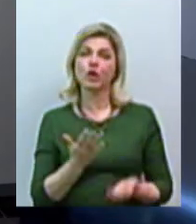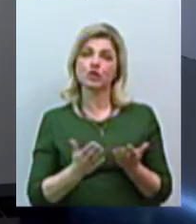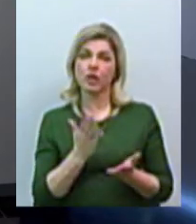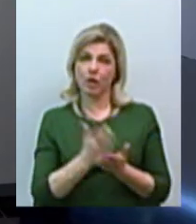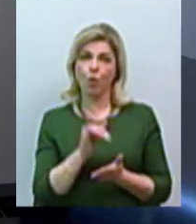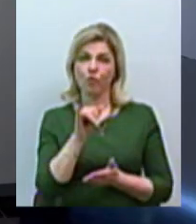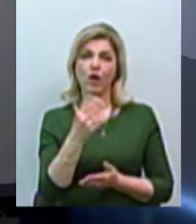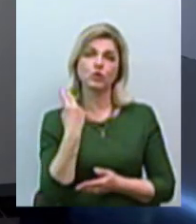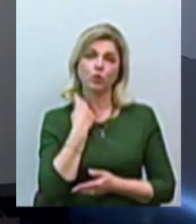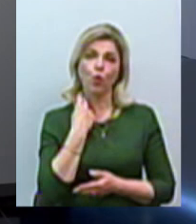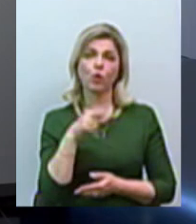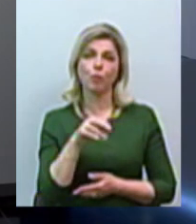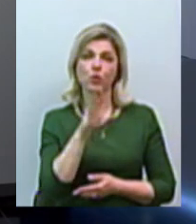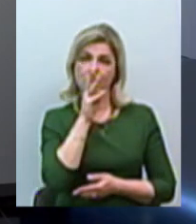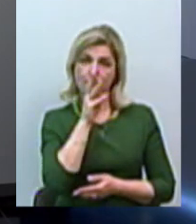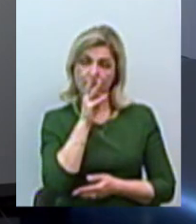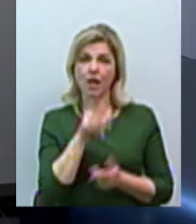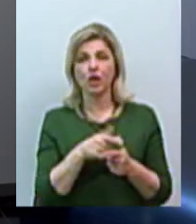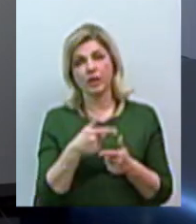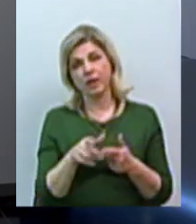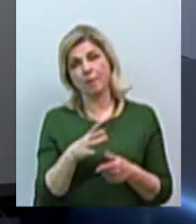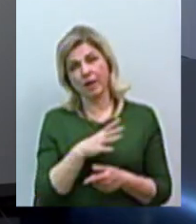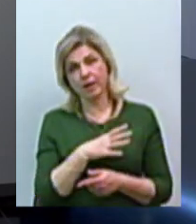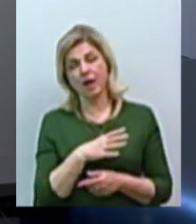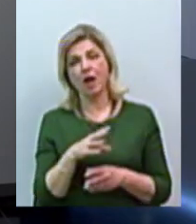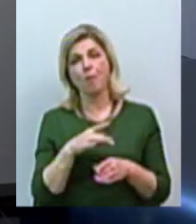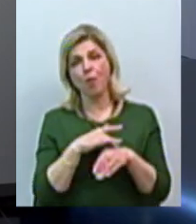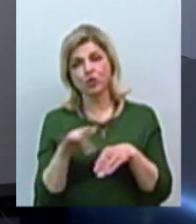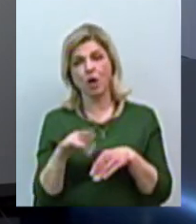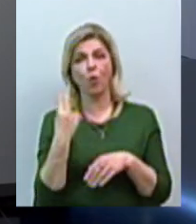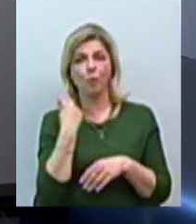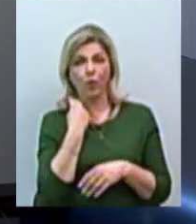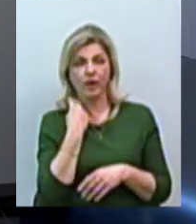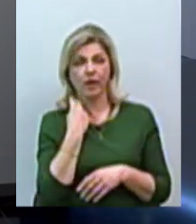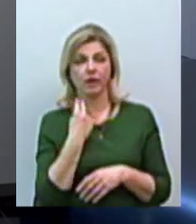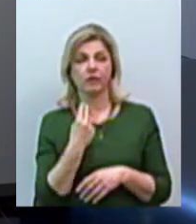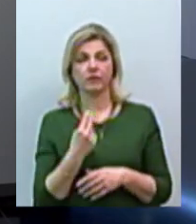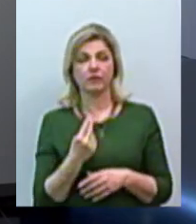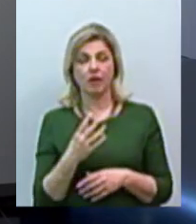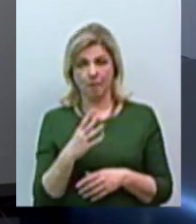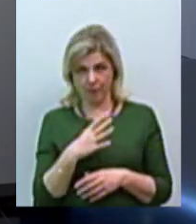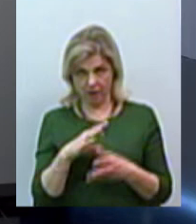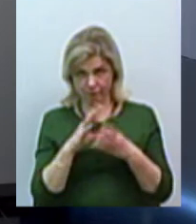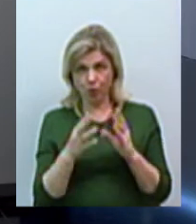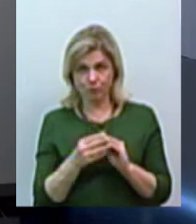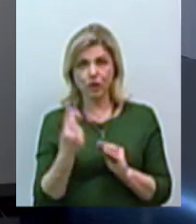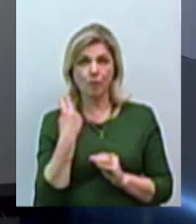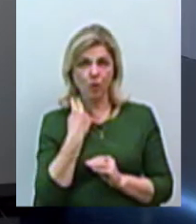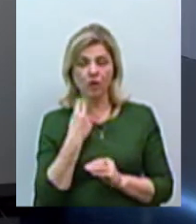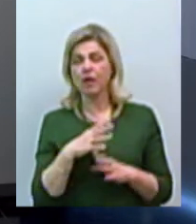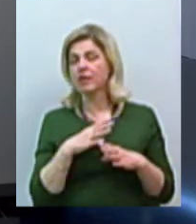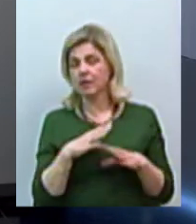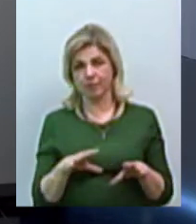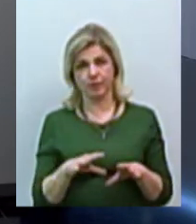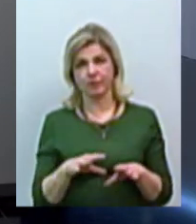заробітній платі? І чи були погашені борги? Чи були борги взагалі по заробітній платі? Ні,